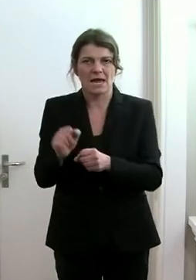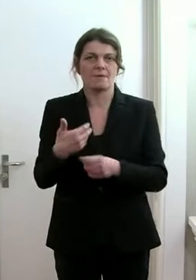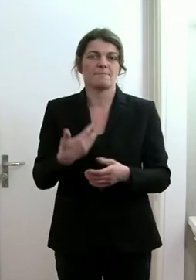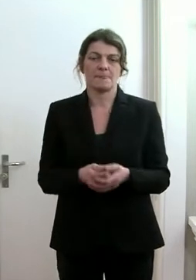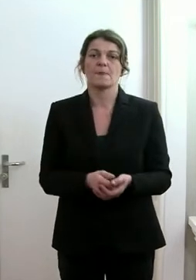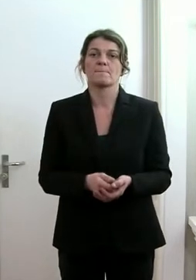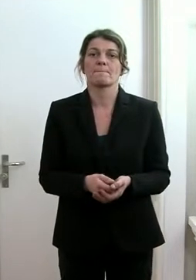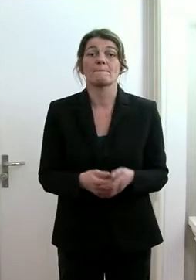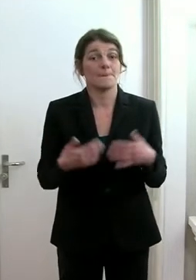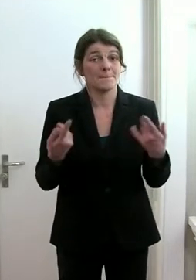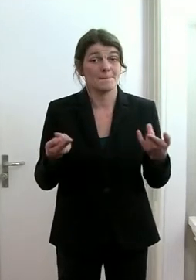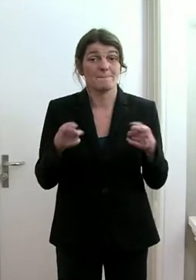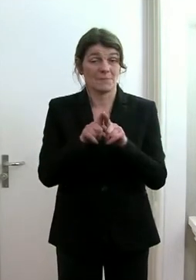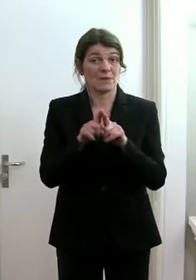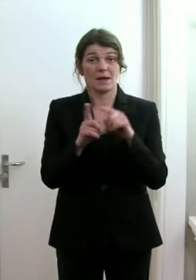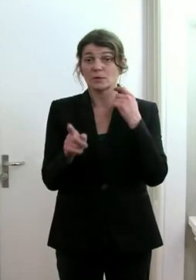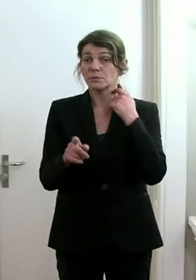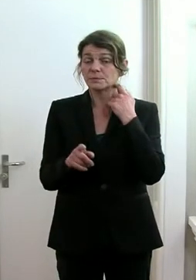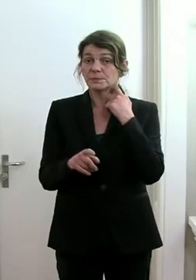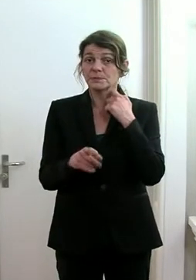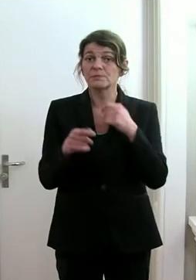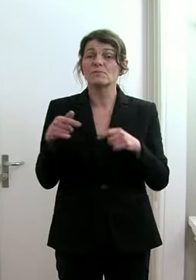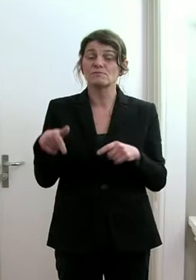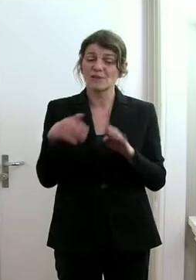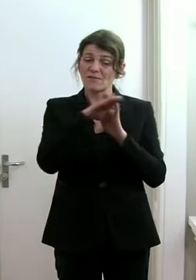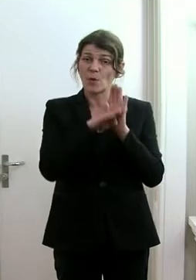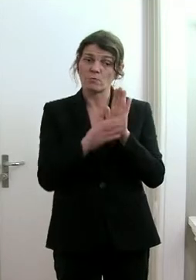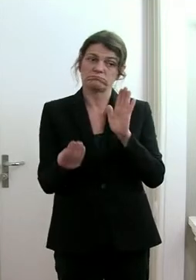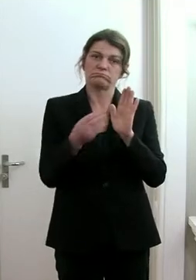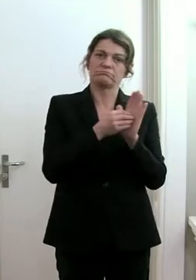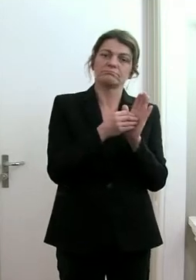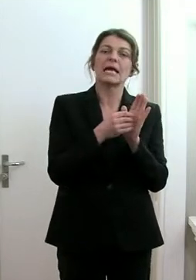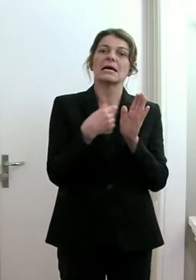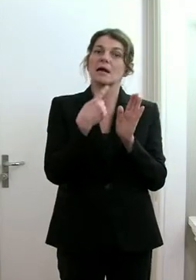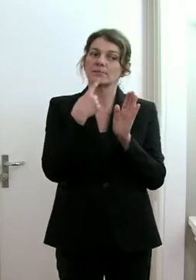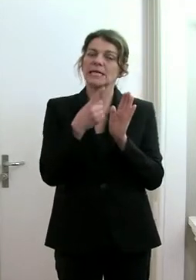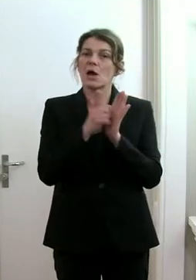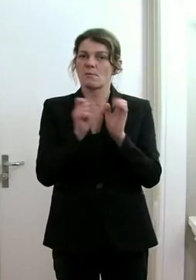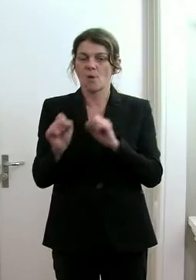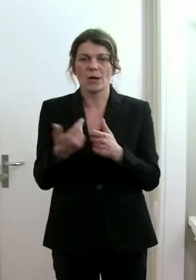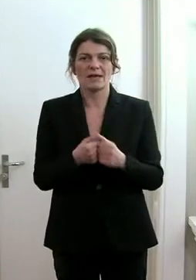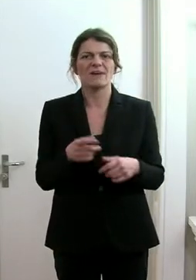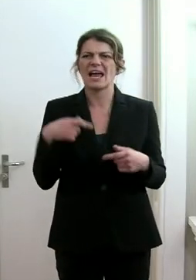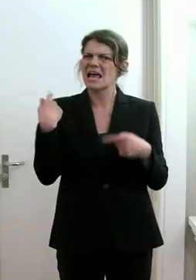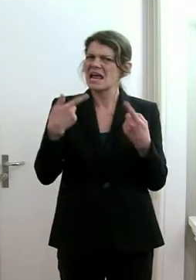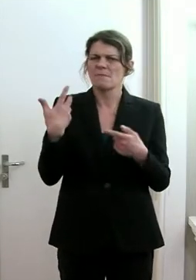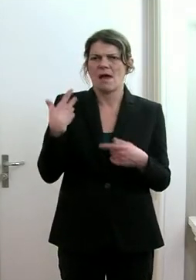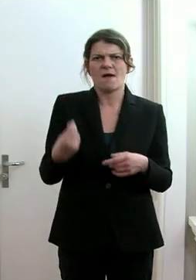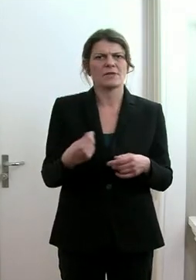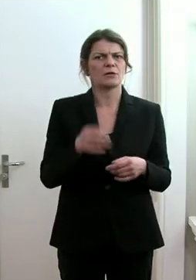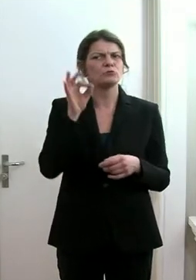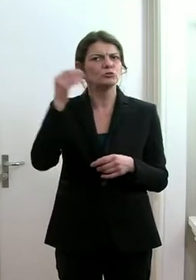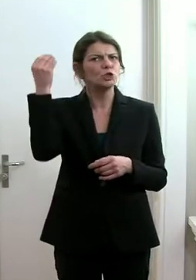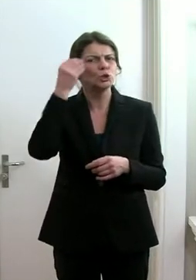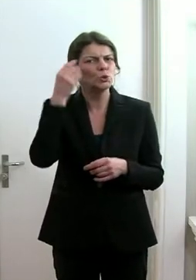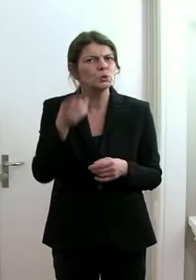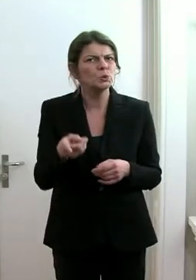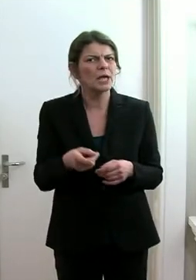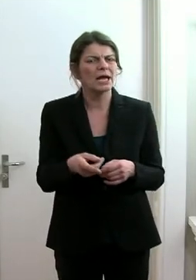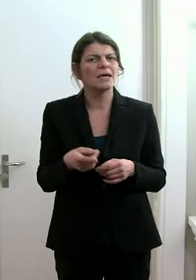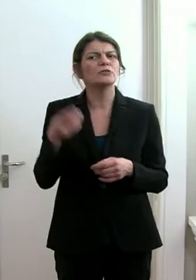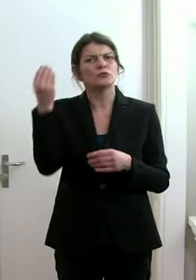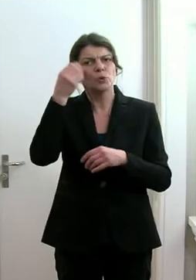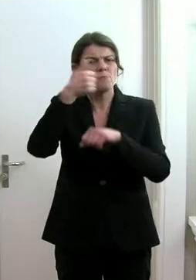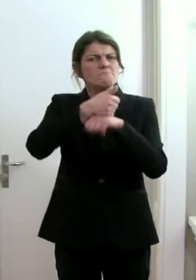Dann haben wir in den Vorgaben fakultativ hineingeschrieben, weil das immer wieder auch von gewissen Schulen, von den